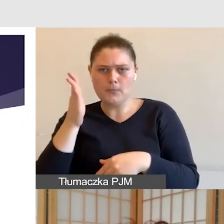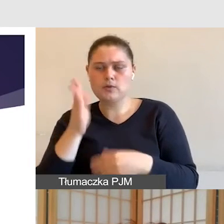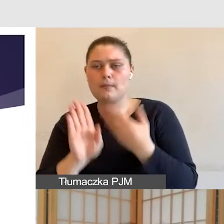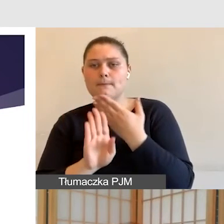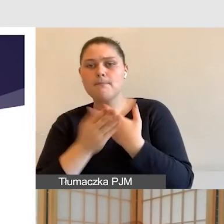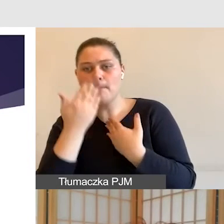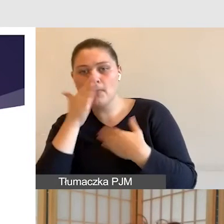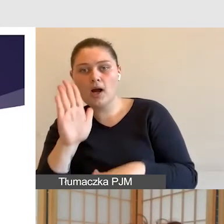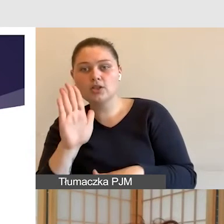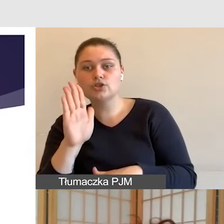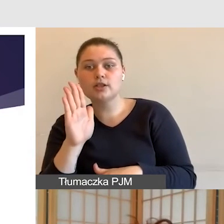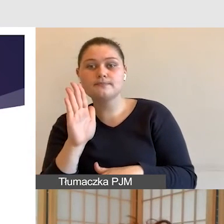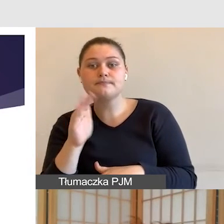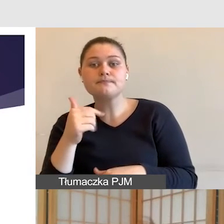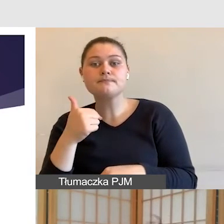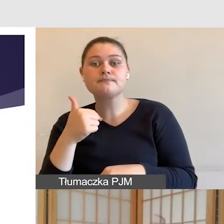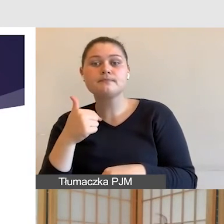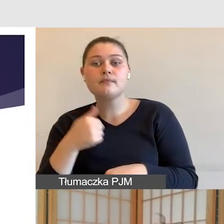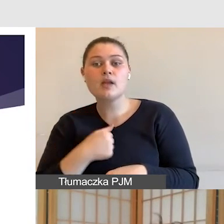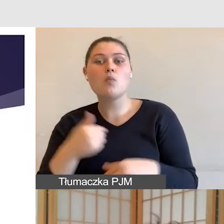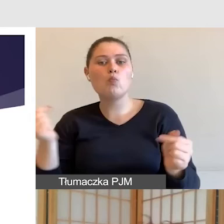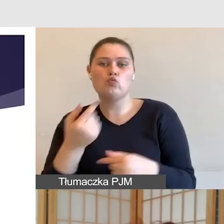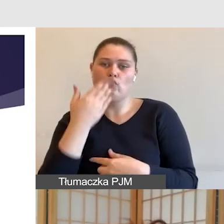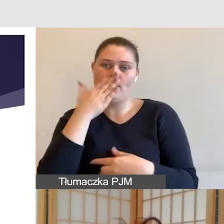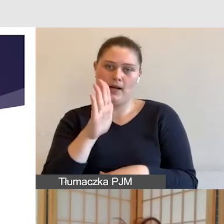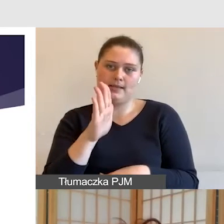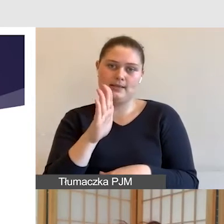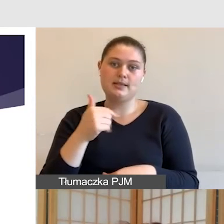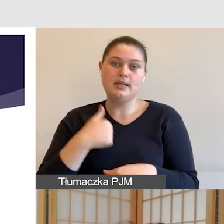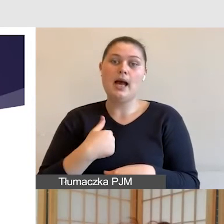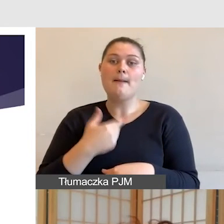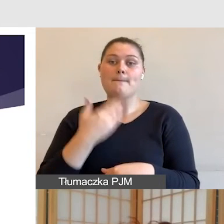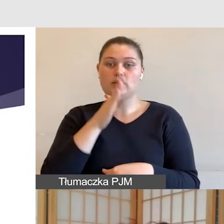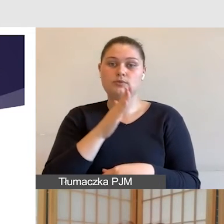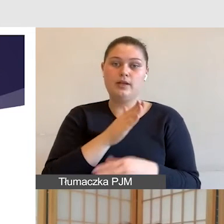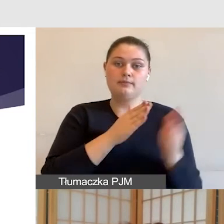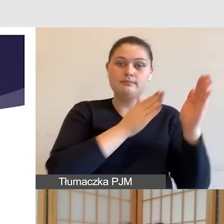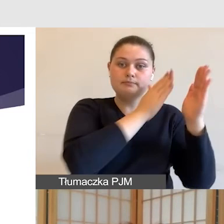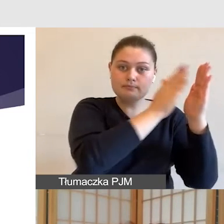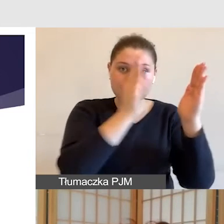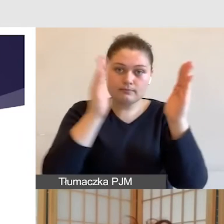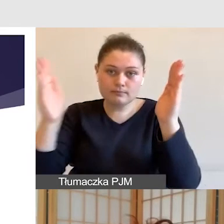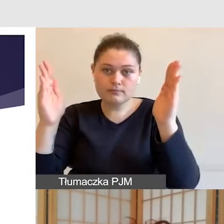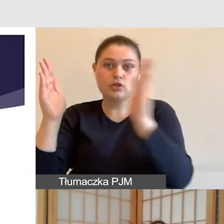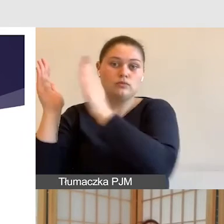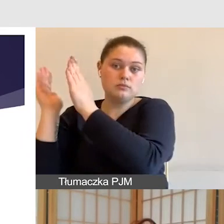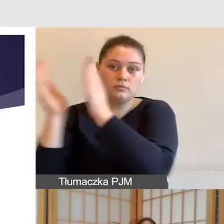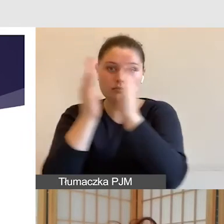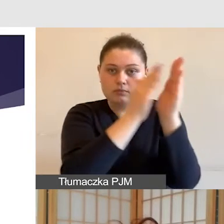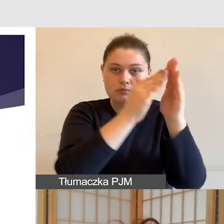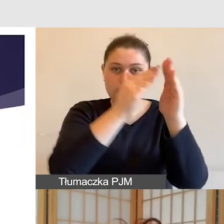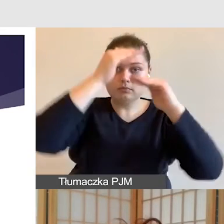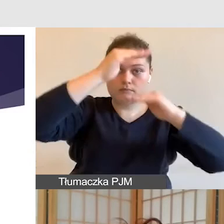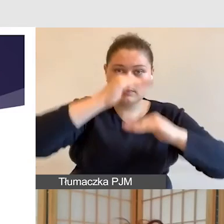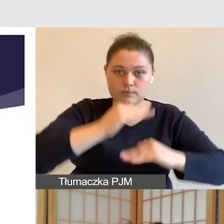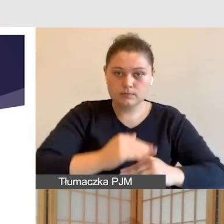pokazywać, w którym kierunku idziemy, czy pokazujemy coś od lewej do prawej, czy u góry, tak, żeby każdy, kto